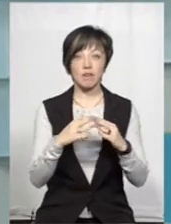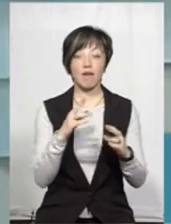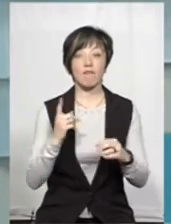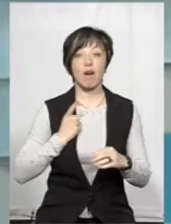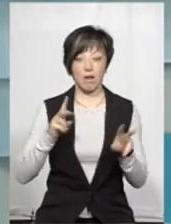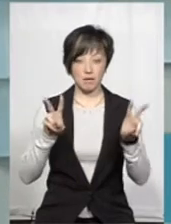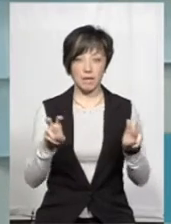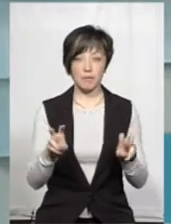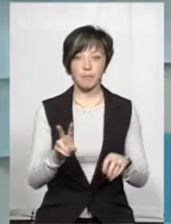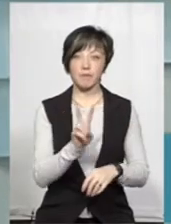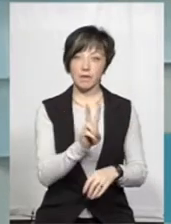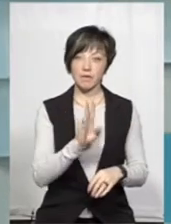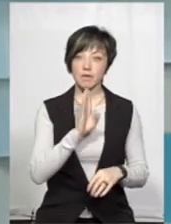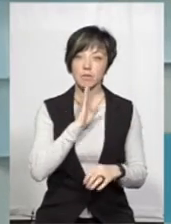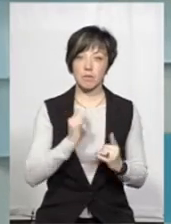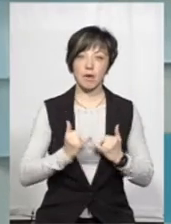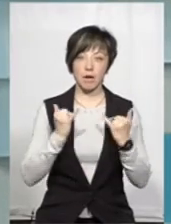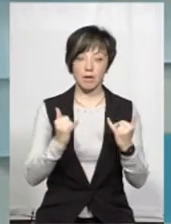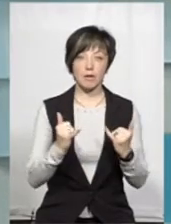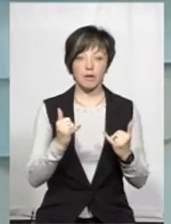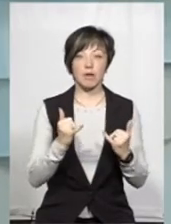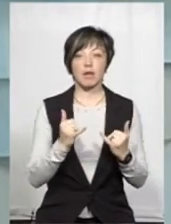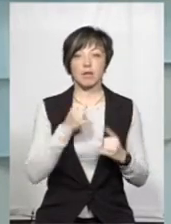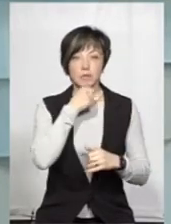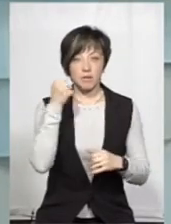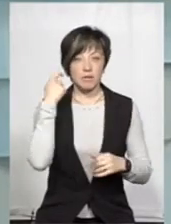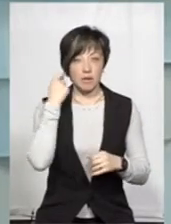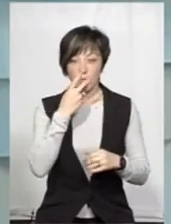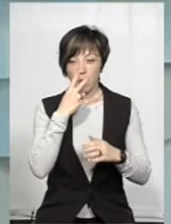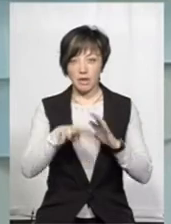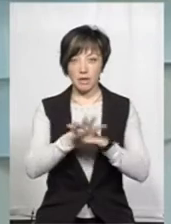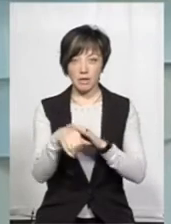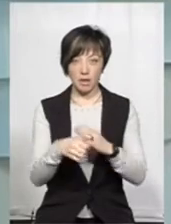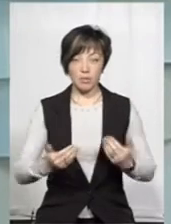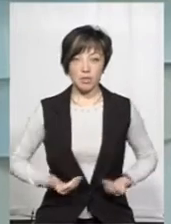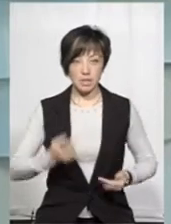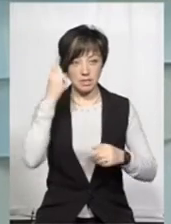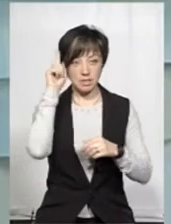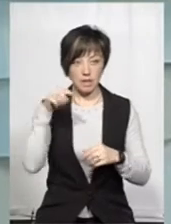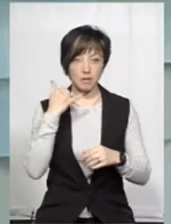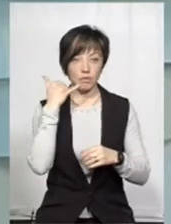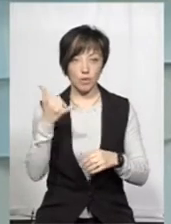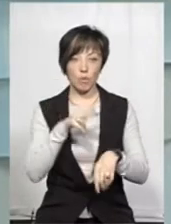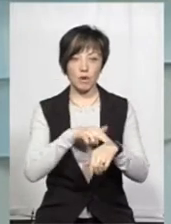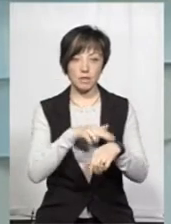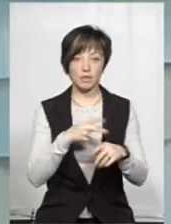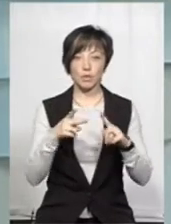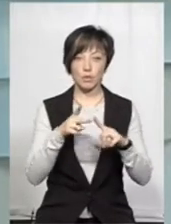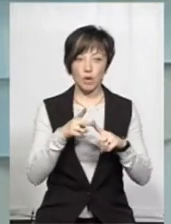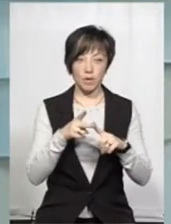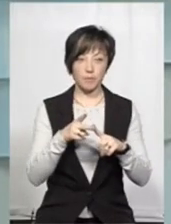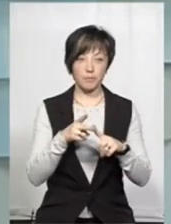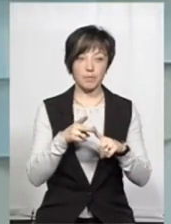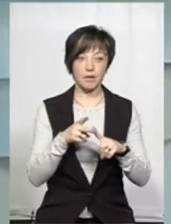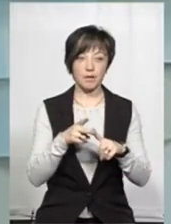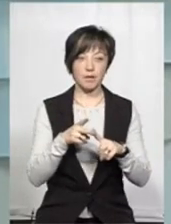Тому що дві пані поважного віку, коли побачили, що обкрадають помешкання, вони вже знали, як діяти. Одна телефонувала в поліцію, інша там